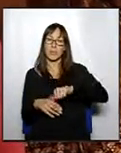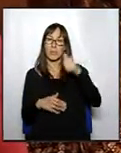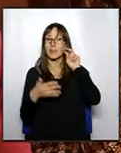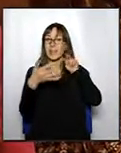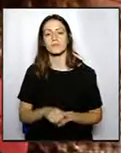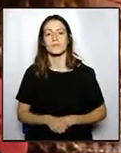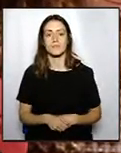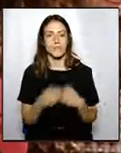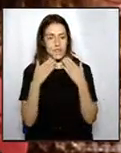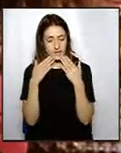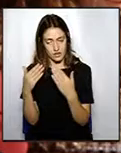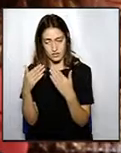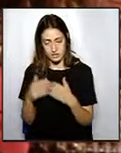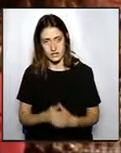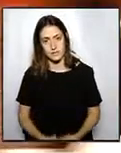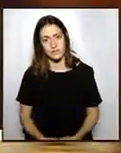per l'alcaldia. M'anglada.